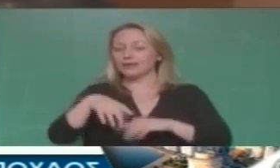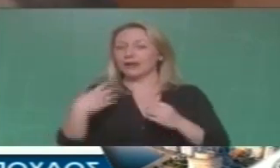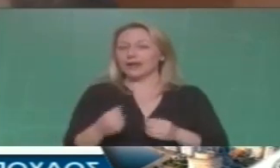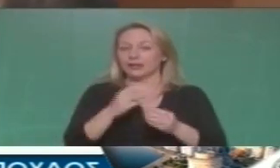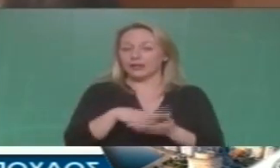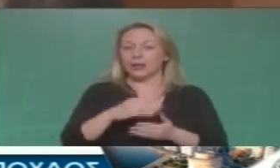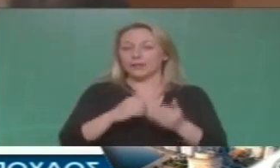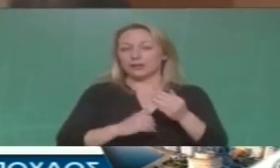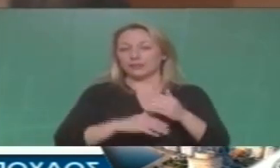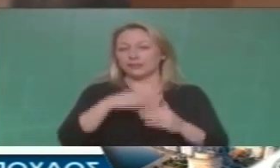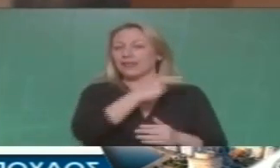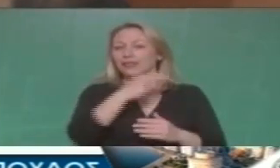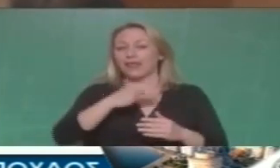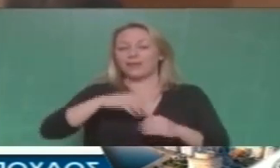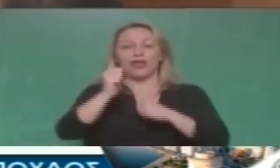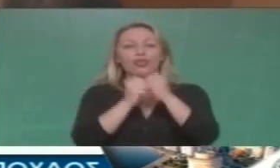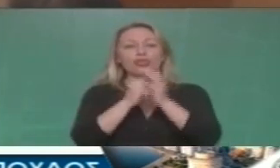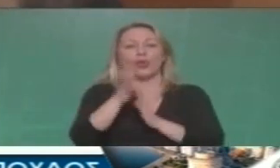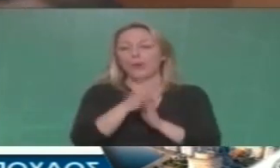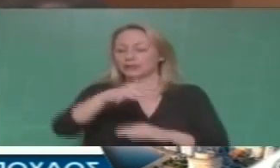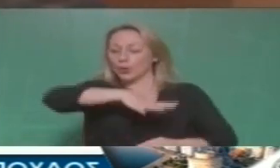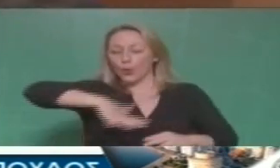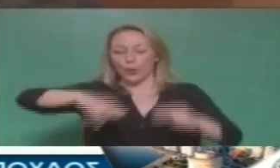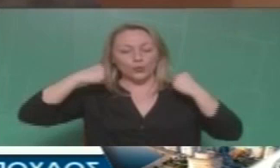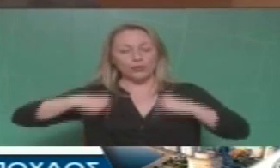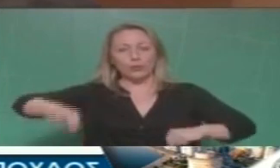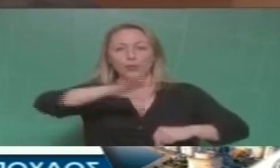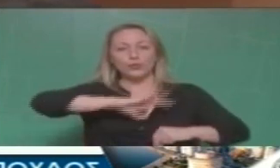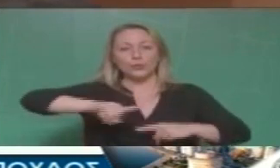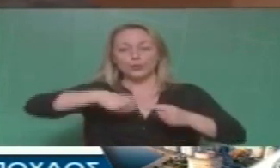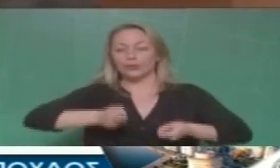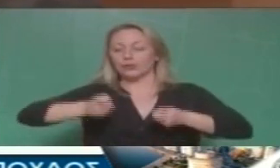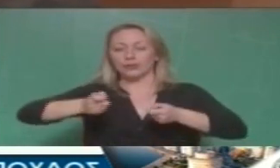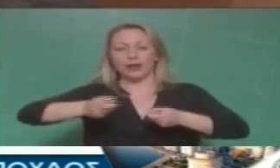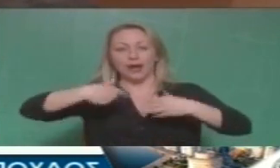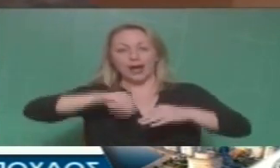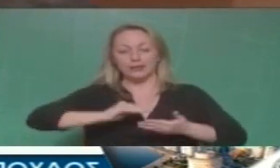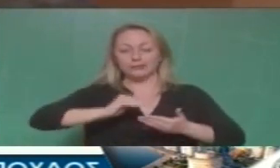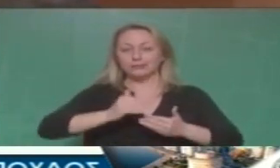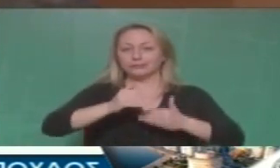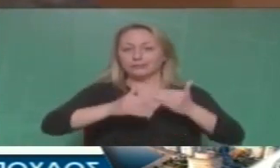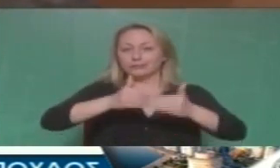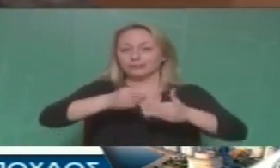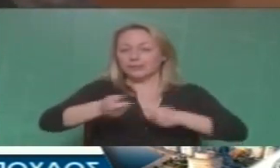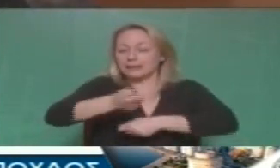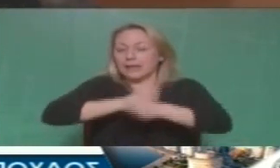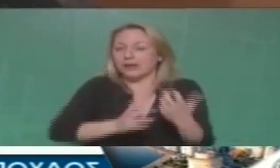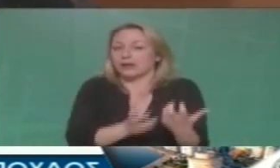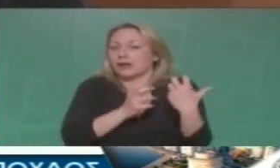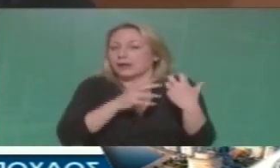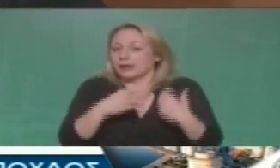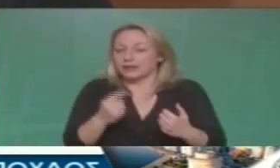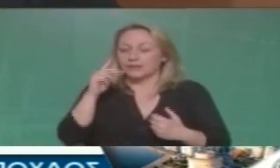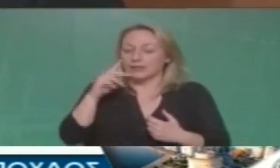ζητήματα της δόμησης κατανομής του δημόσιου χώρου βέβαια σε μεγάλα επιχειρηματικά συμφέροντα κτλ